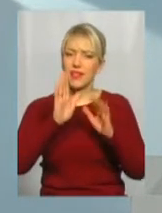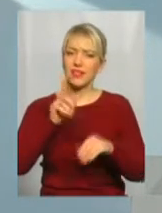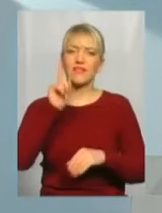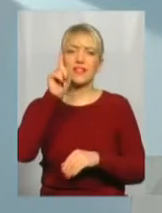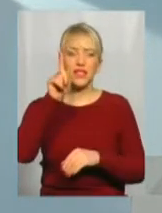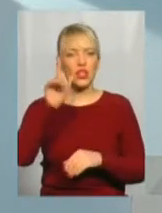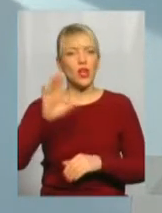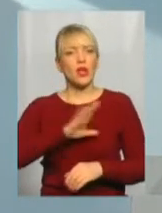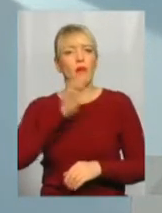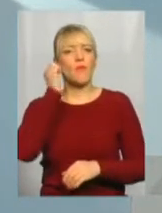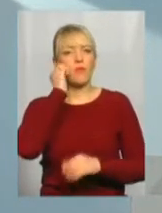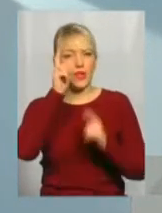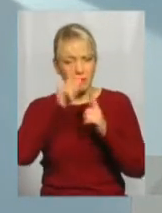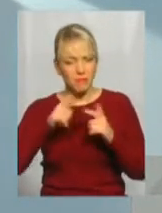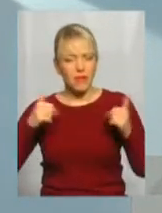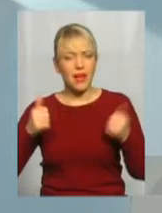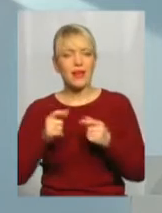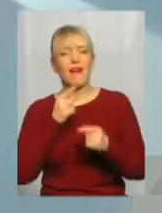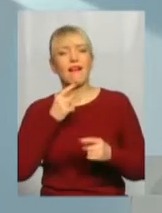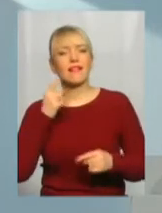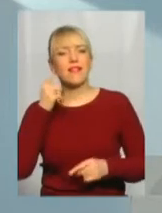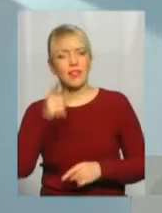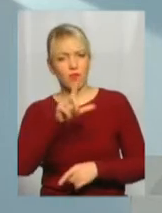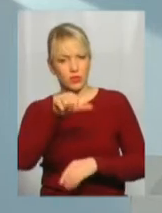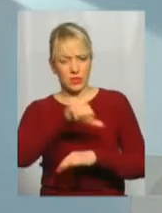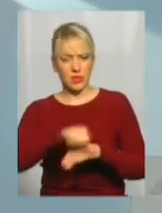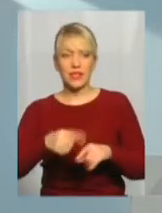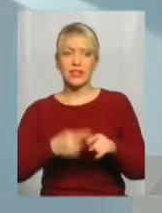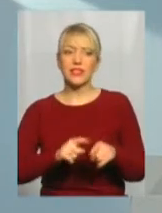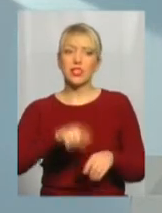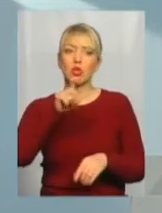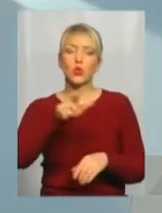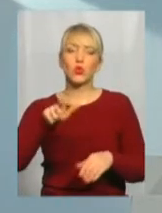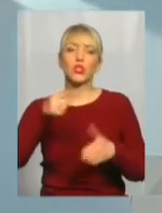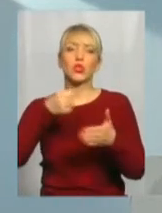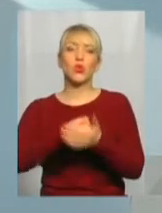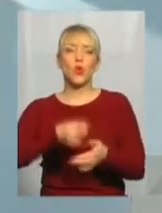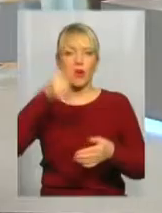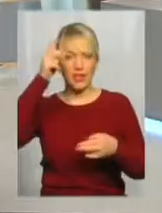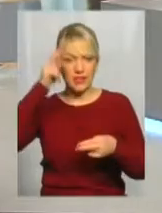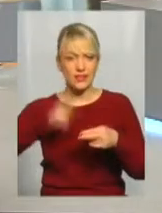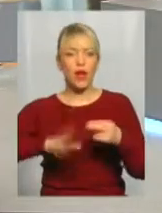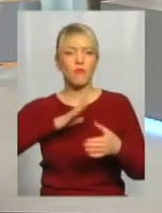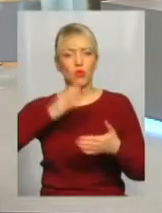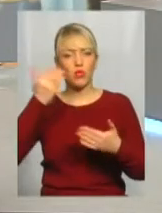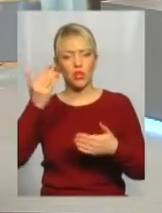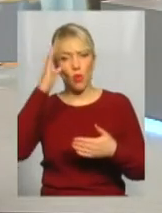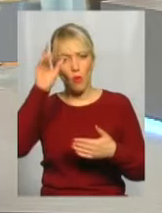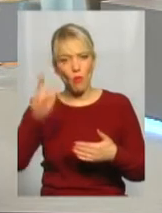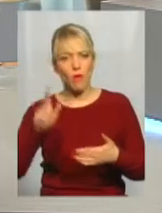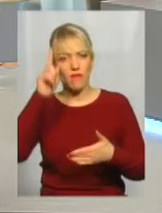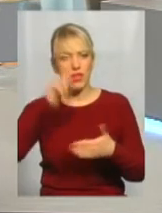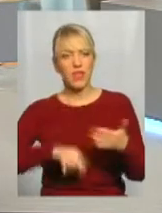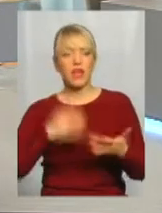межами. І ці люди до кінця були йому вірними. Ой, зараз, як буду